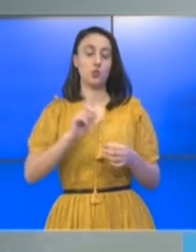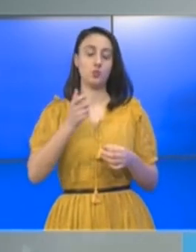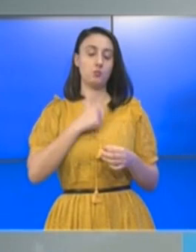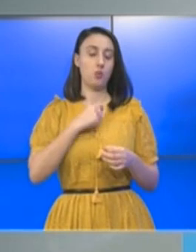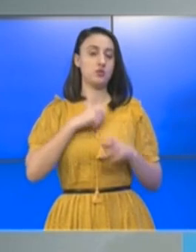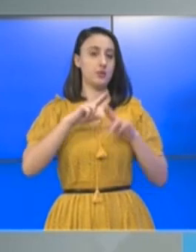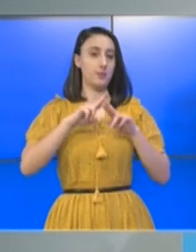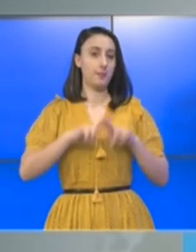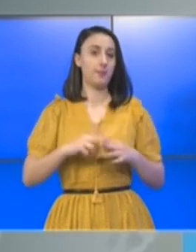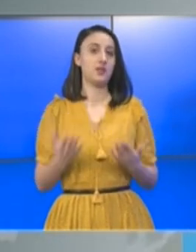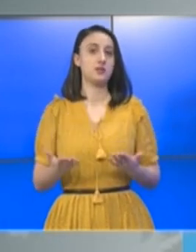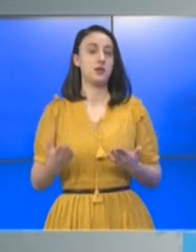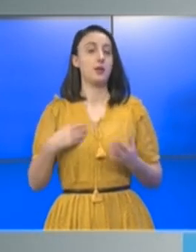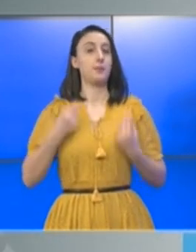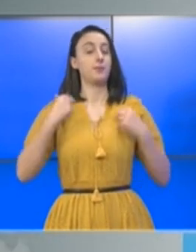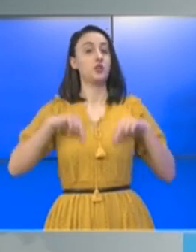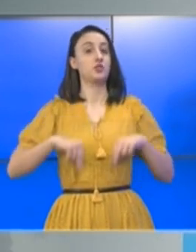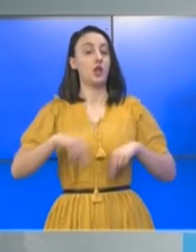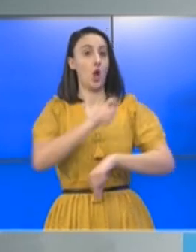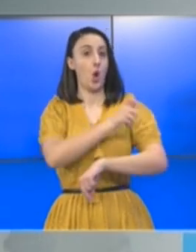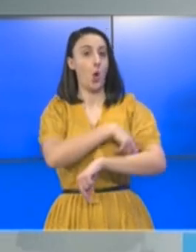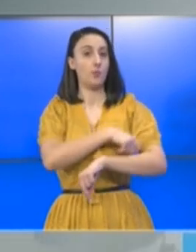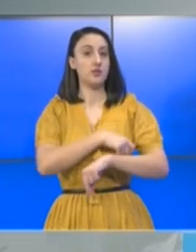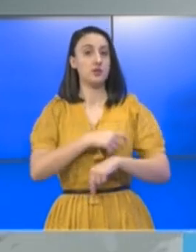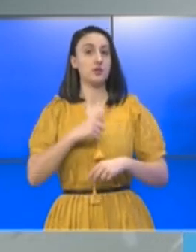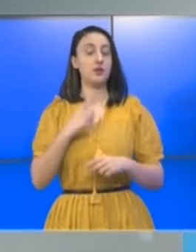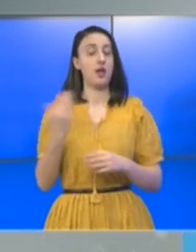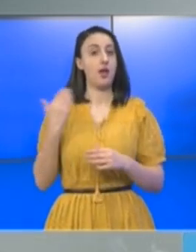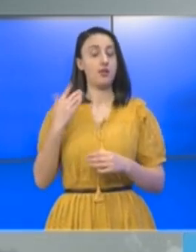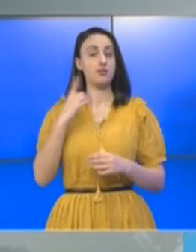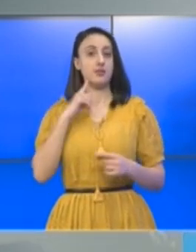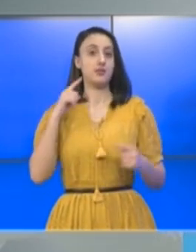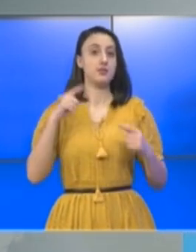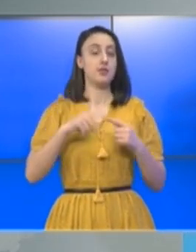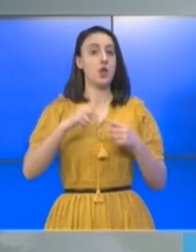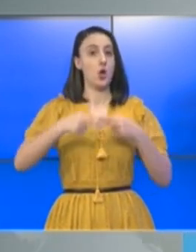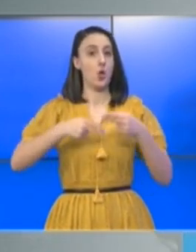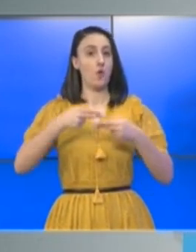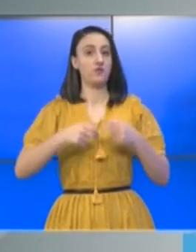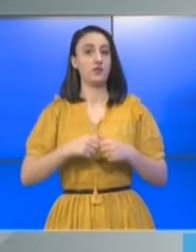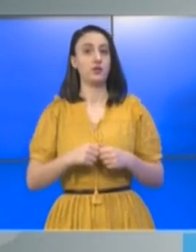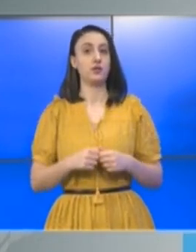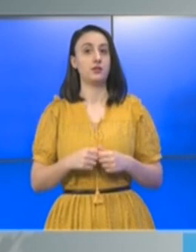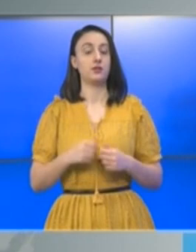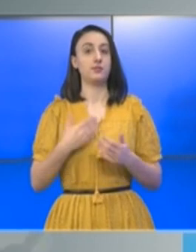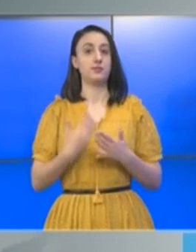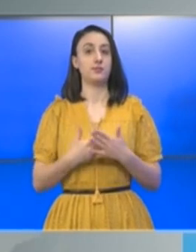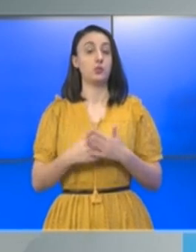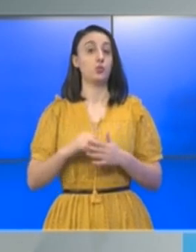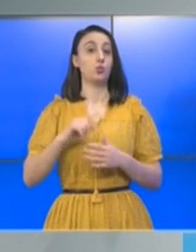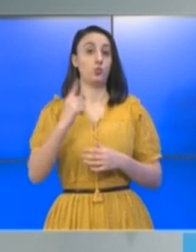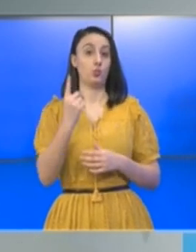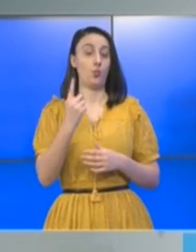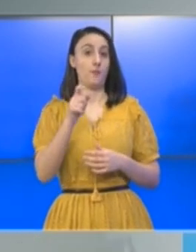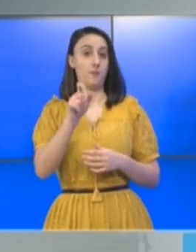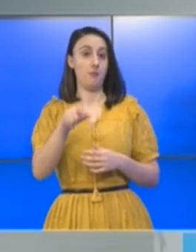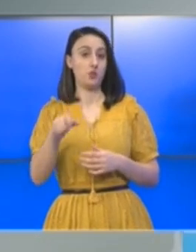poți să îl menții președintele comisiei anti-covid pe un